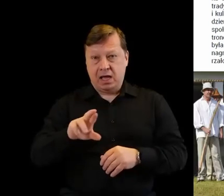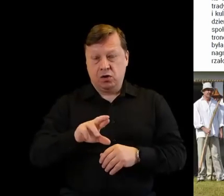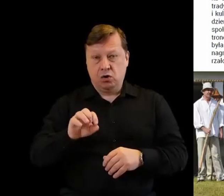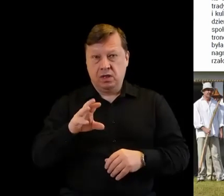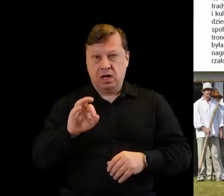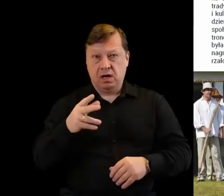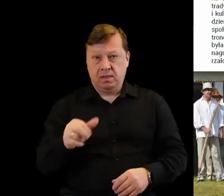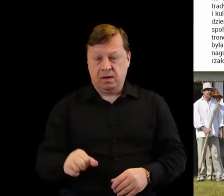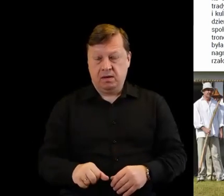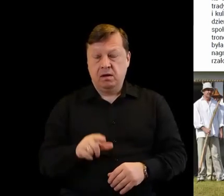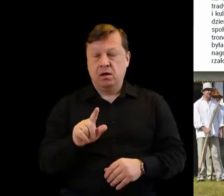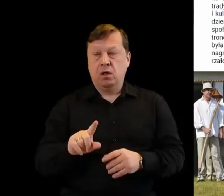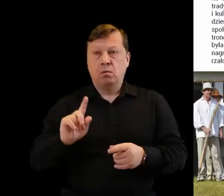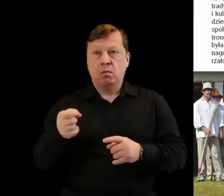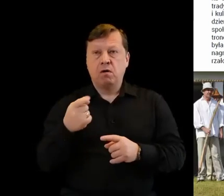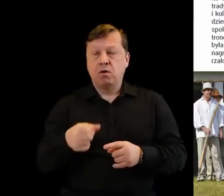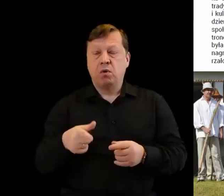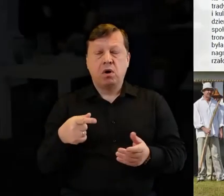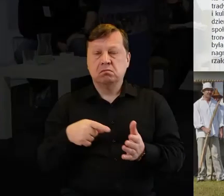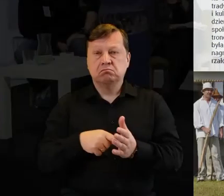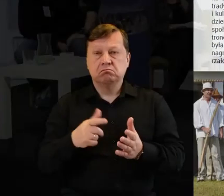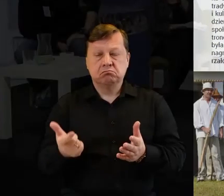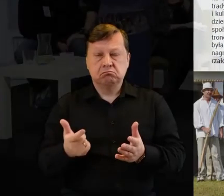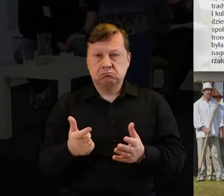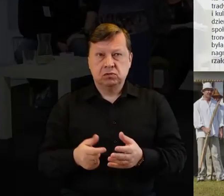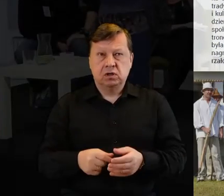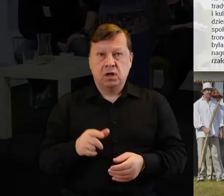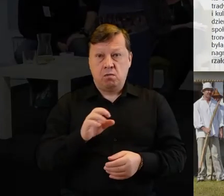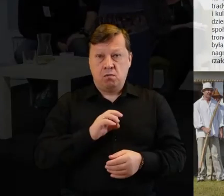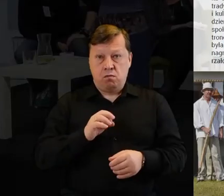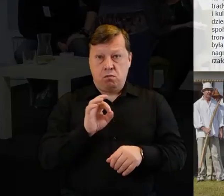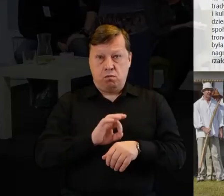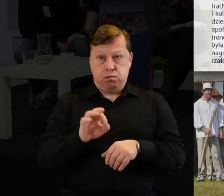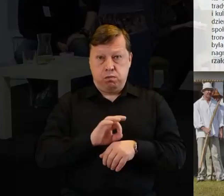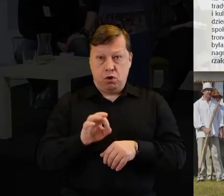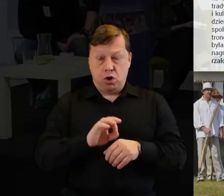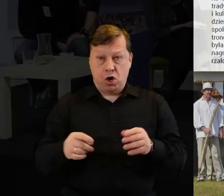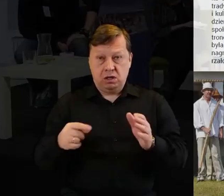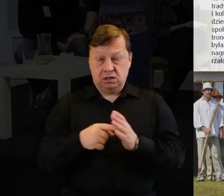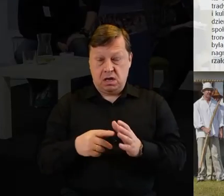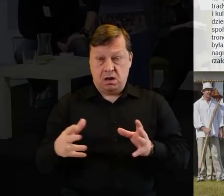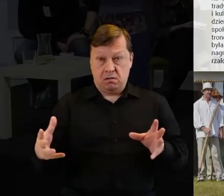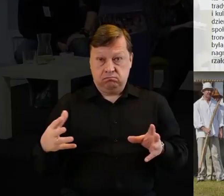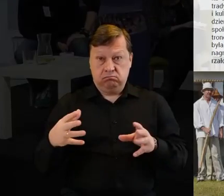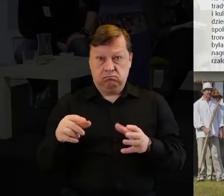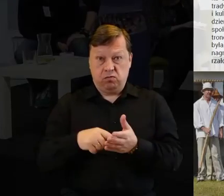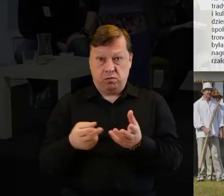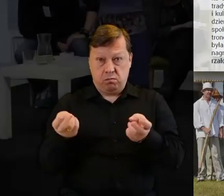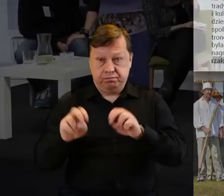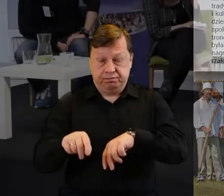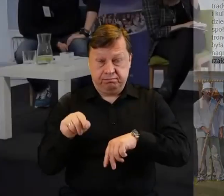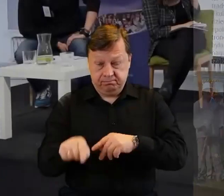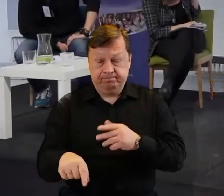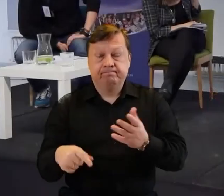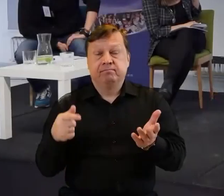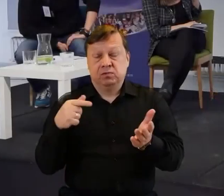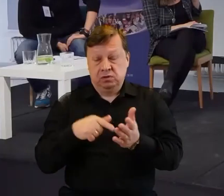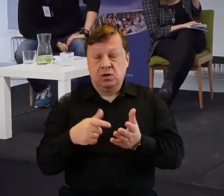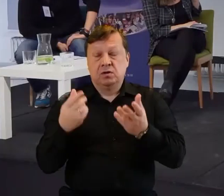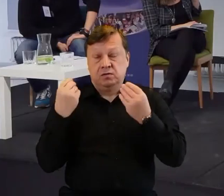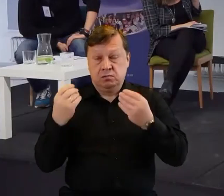Została powołana właściwie do realizacji tego naszego projektu Ocalić od zapomnienia. Zgromadzono tam wiele wspaniałych